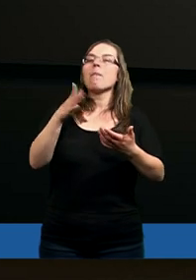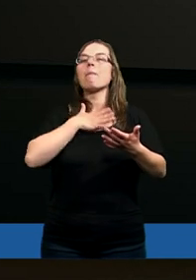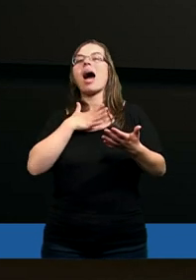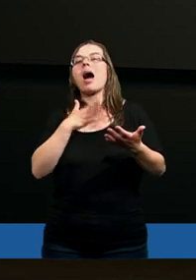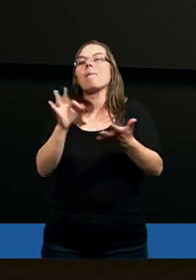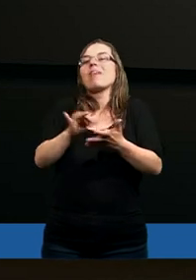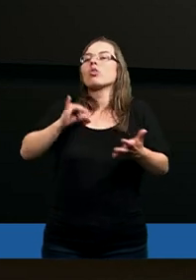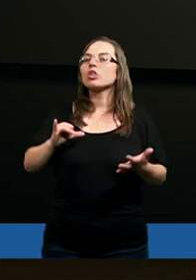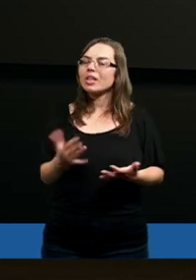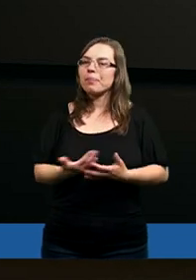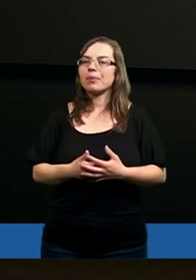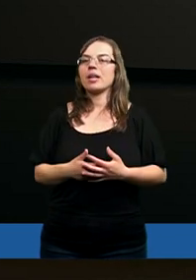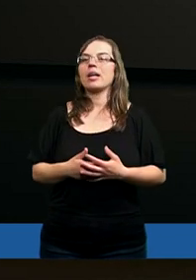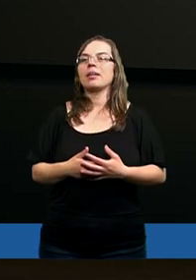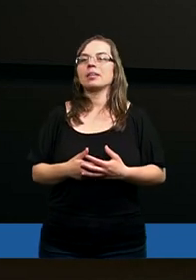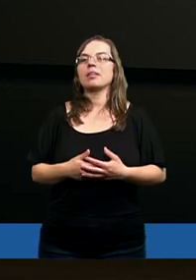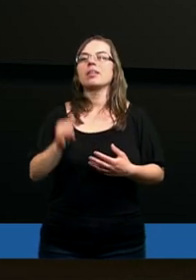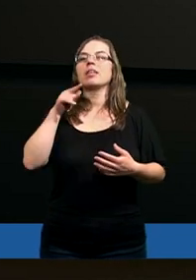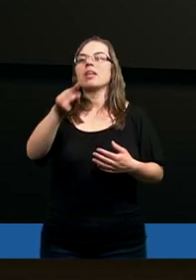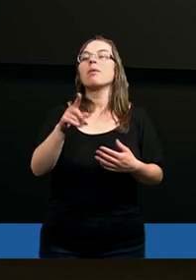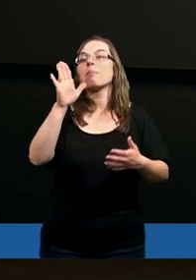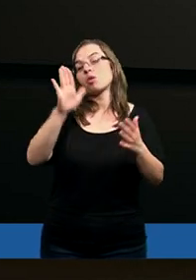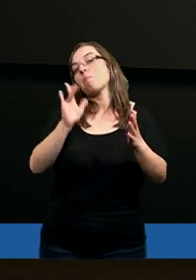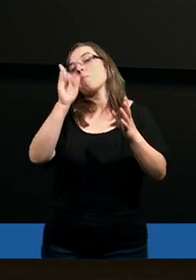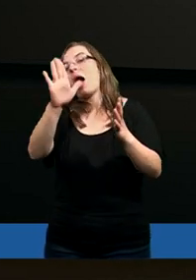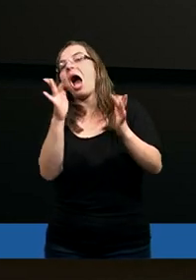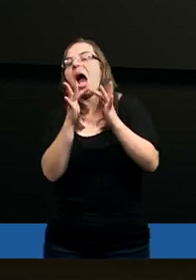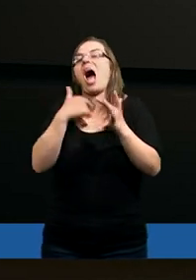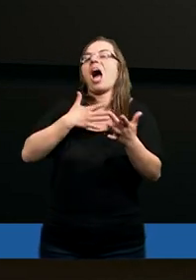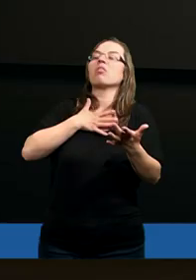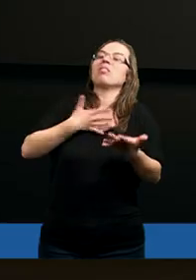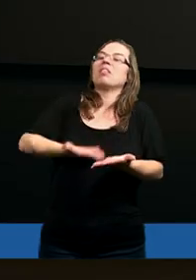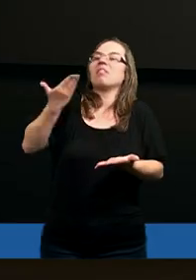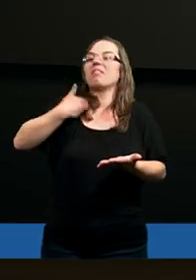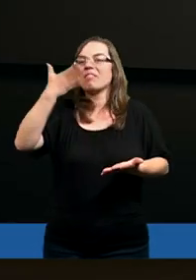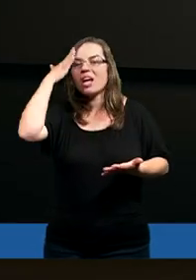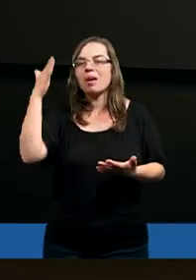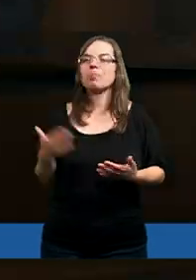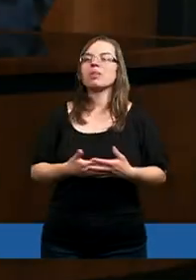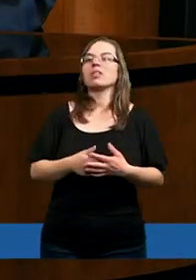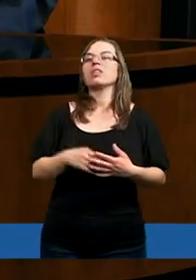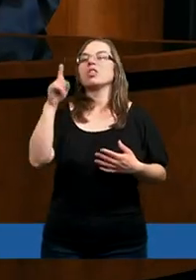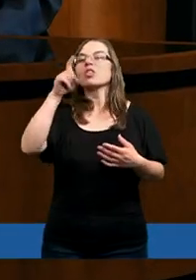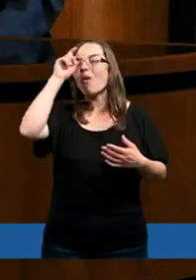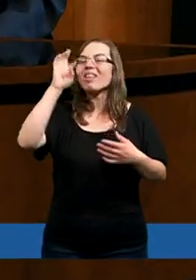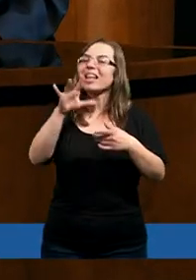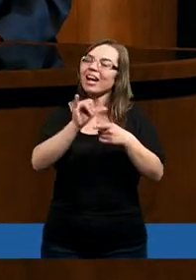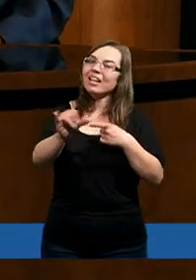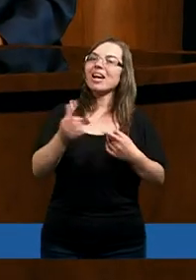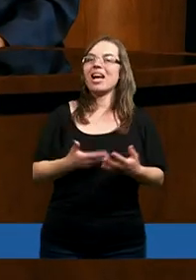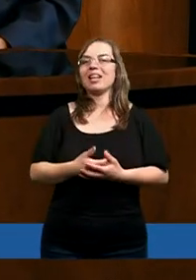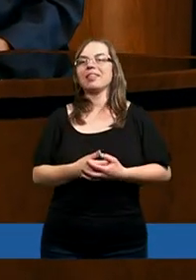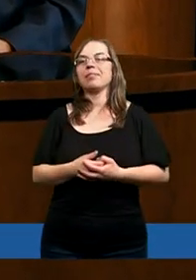zdania. No, wydawać by się, może mają rację. Dla niektórych chyba tak to może być nawet.